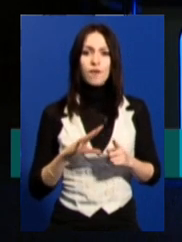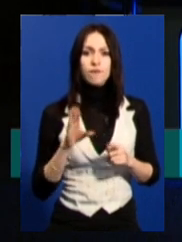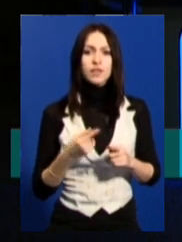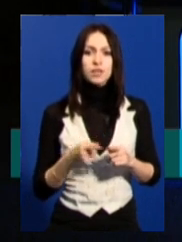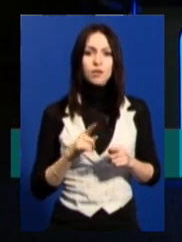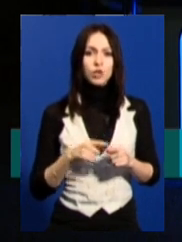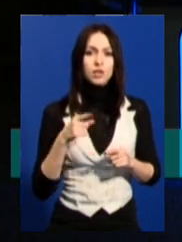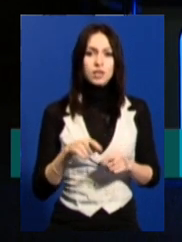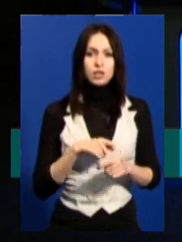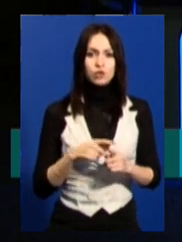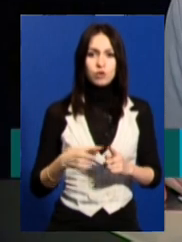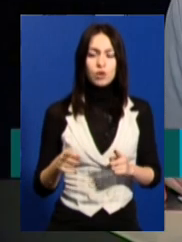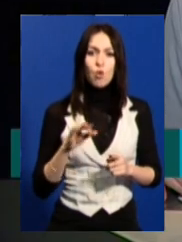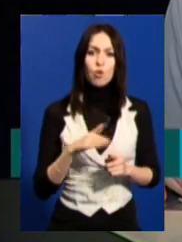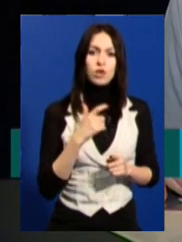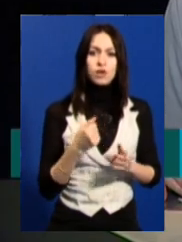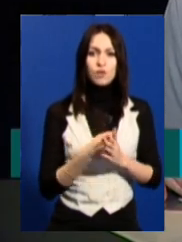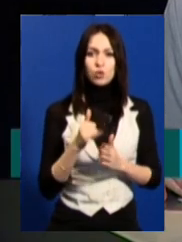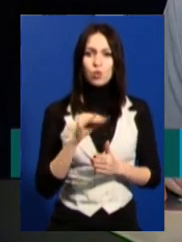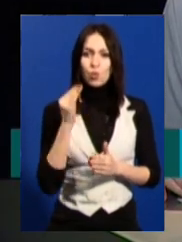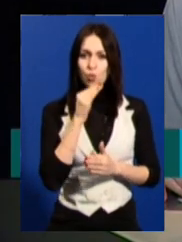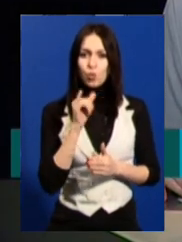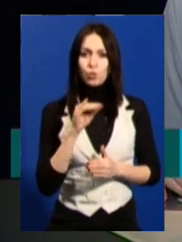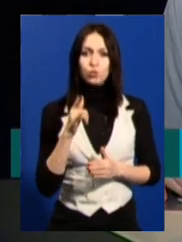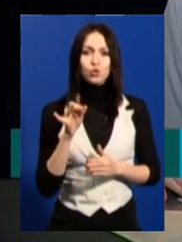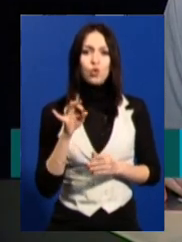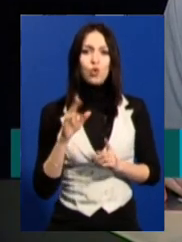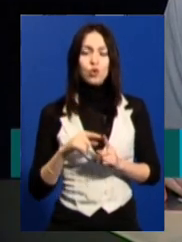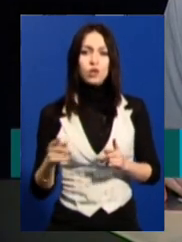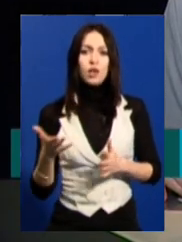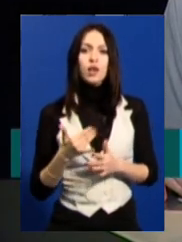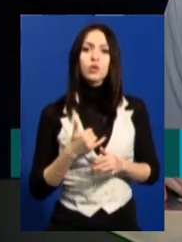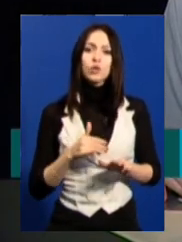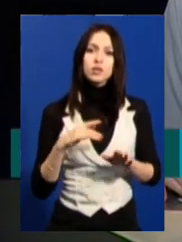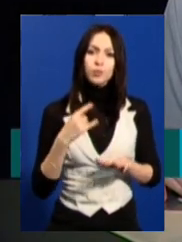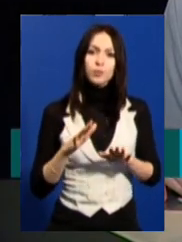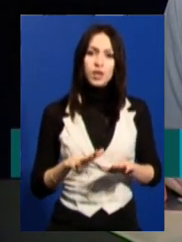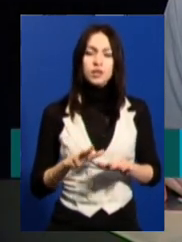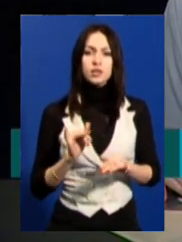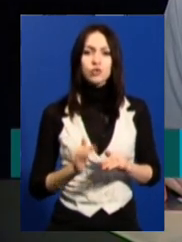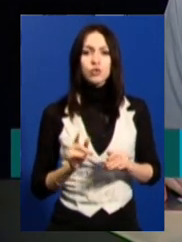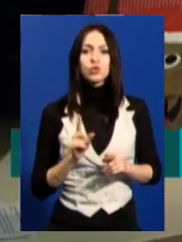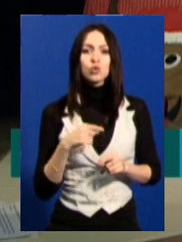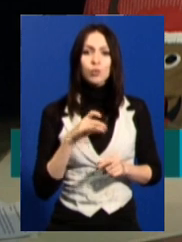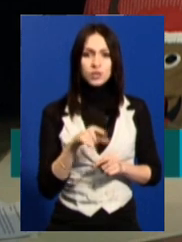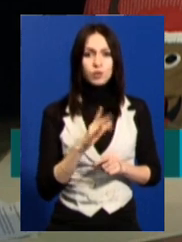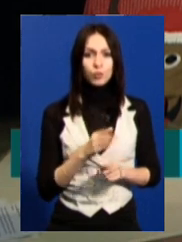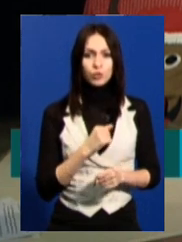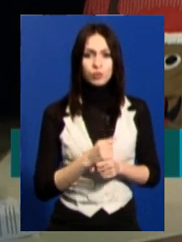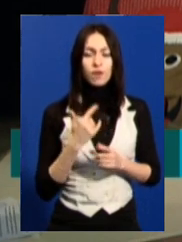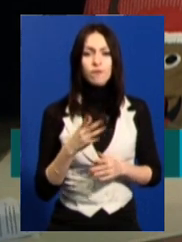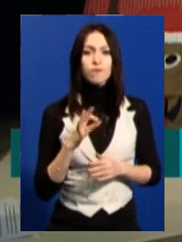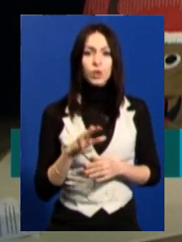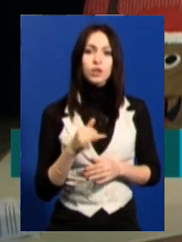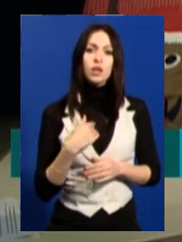тисячі кілометрів від Харкова до Ужгорода? Які є якимись локальними і приватними? Що ми з ними будемо робити? Ну,